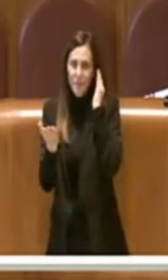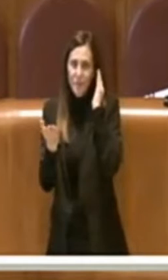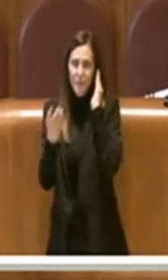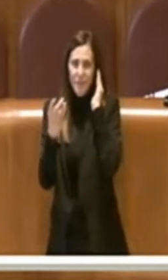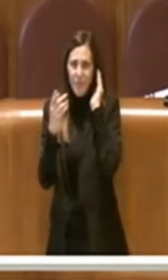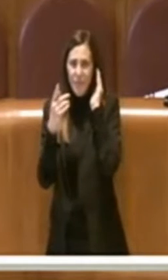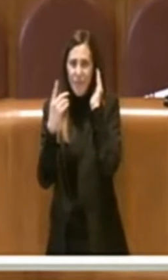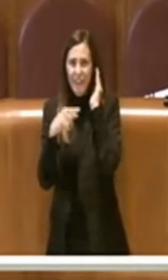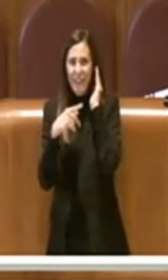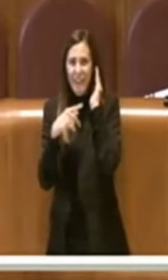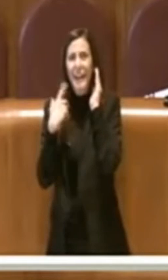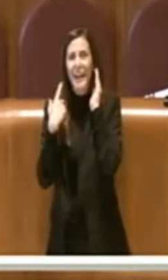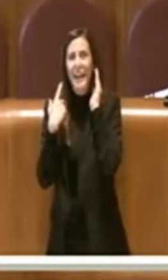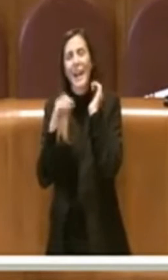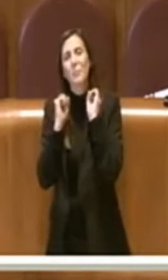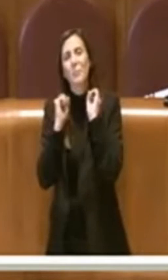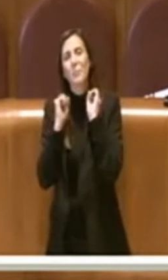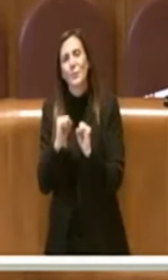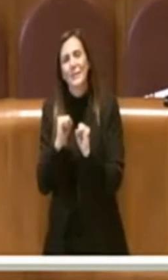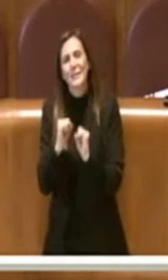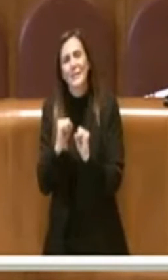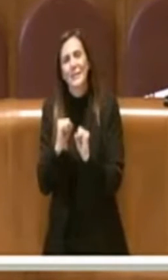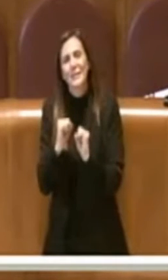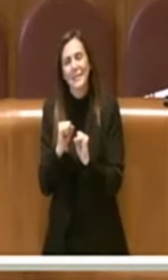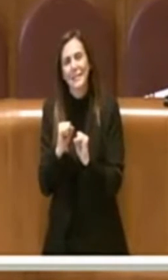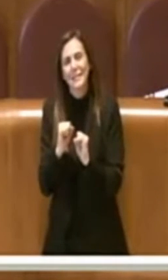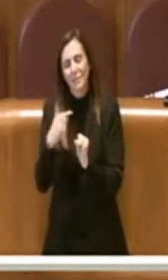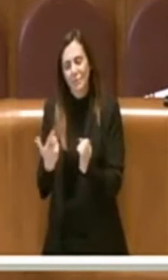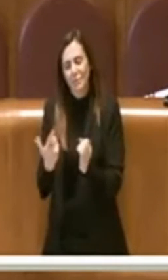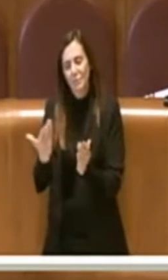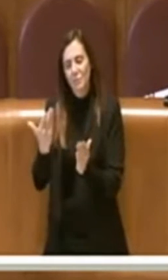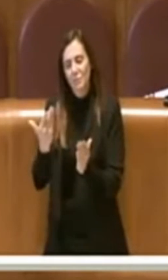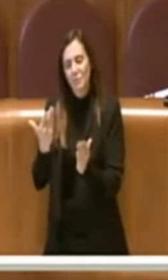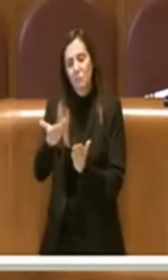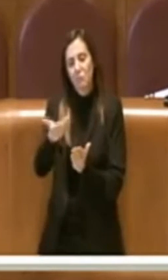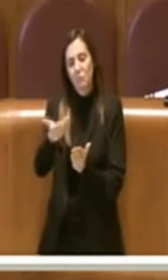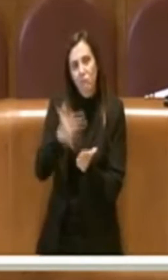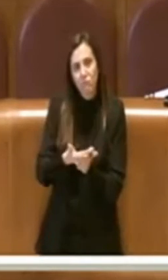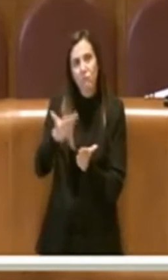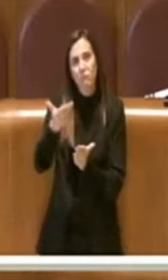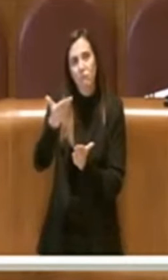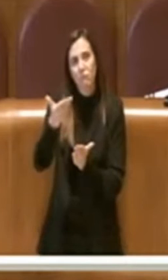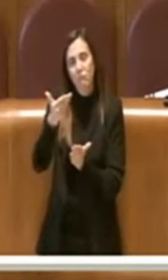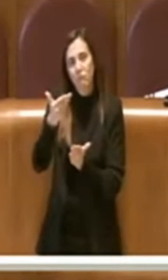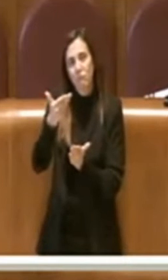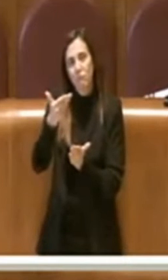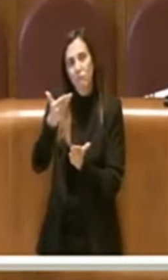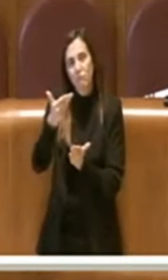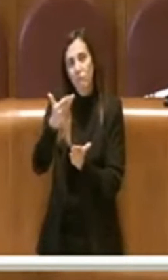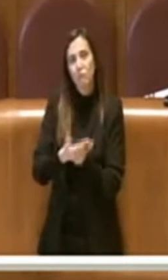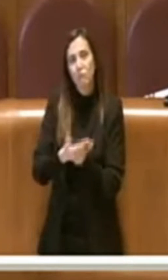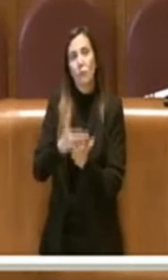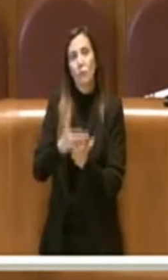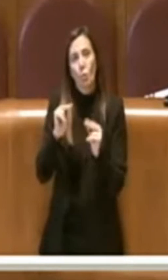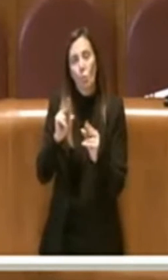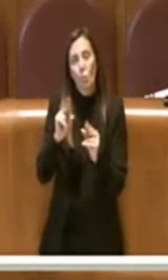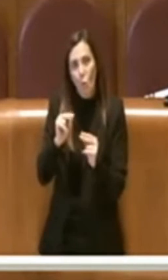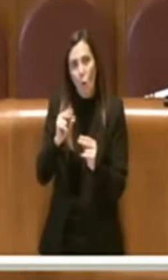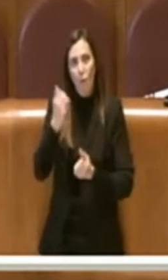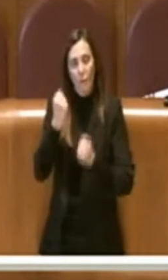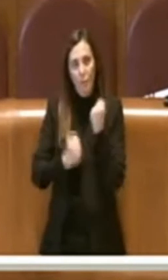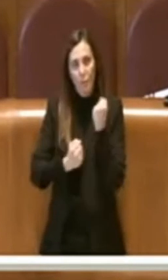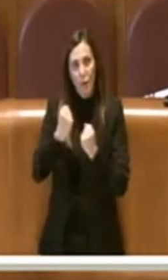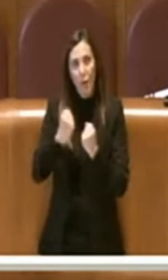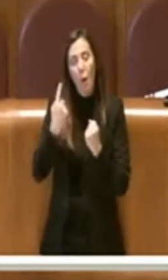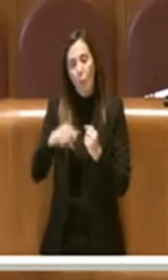alla possibilità di presentare sia nuove competizioni anche con